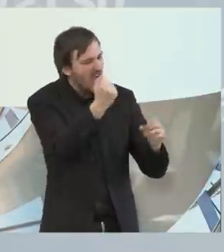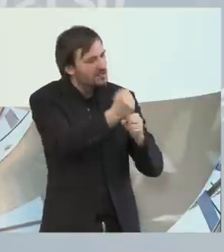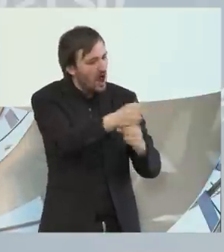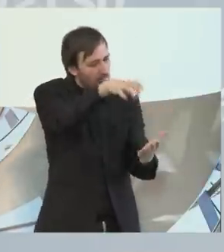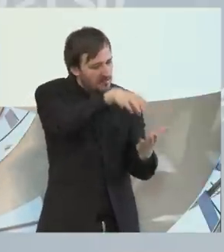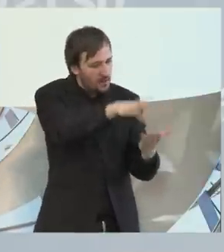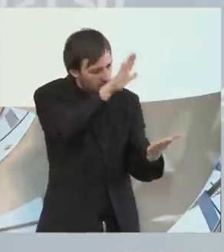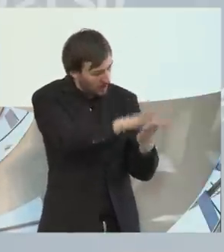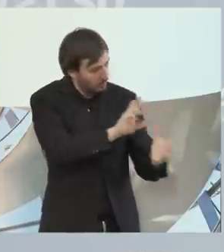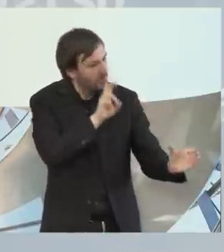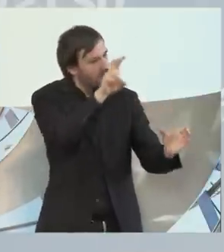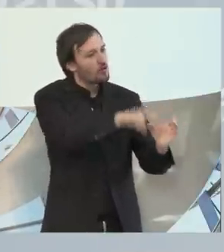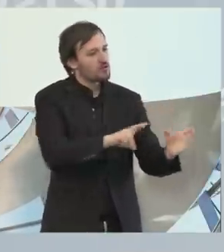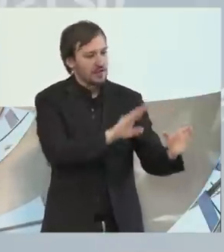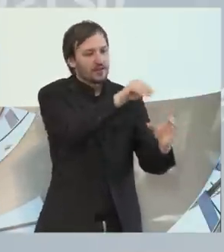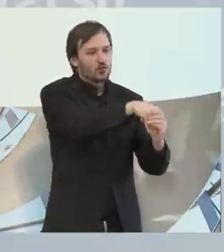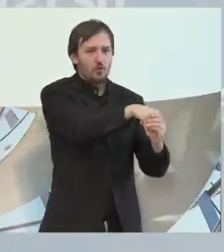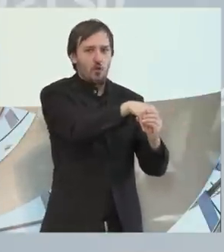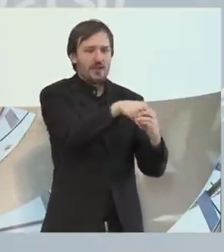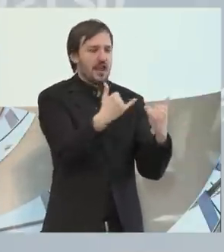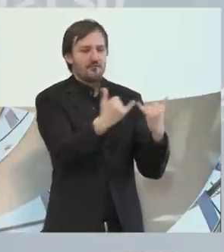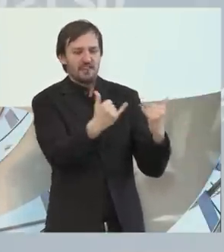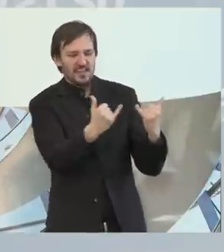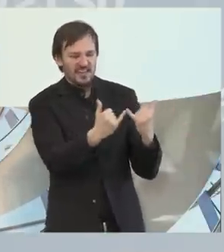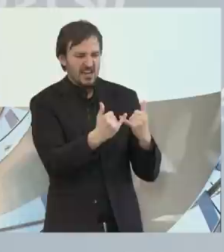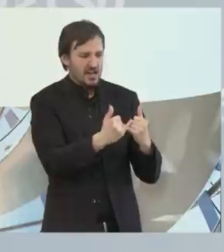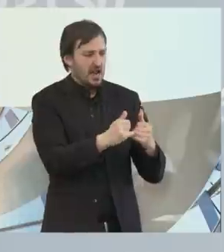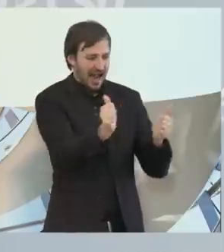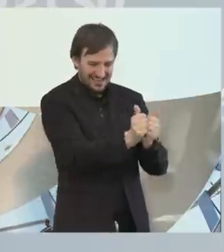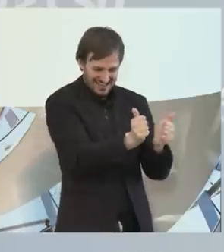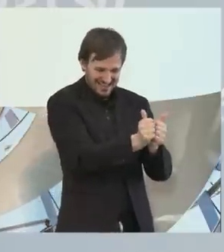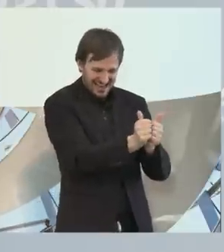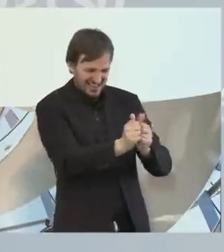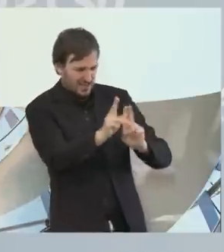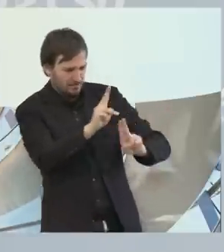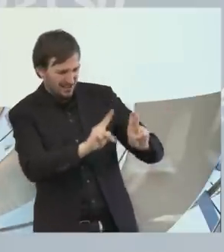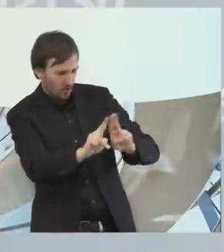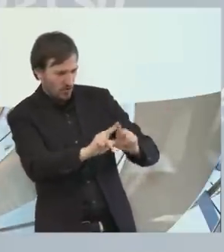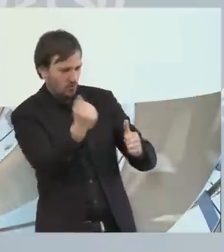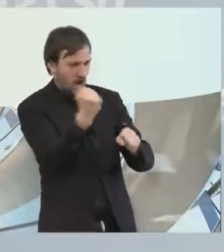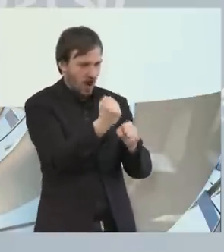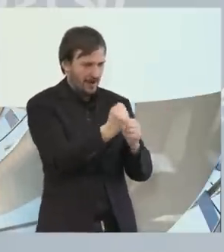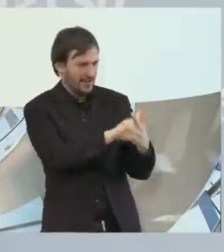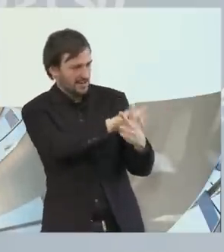Arbeitsmarkt gelingen kann, wie das Zusammenwirken von Betreuung, von Assistenz und Produktivität